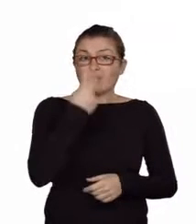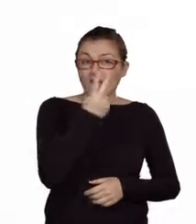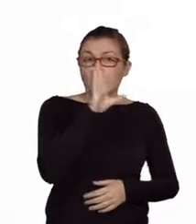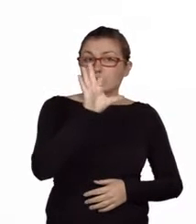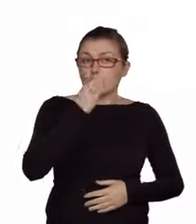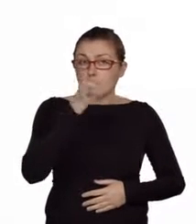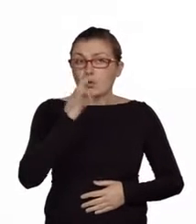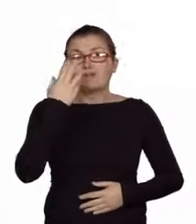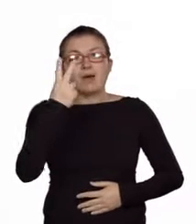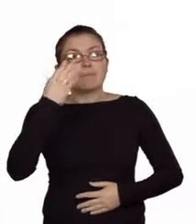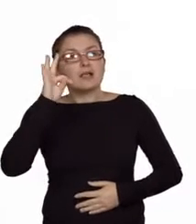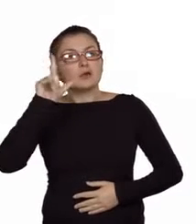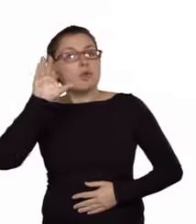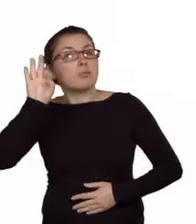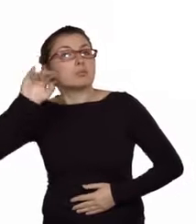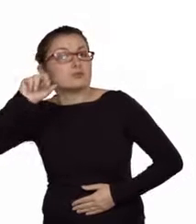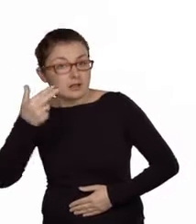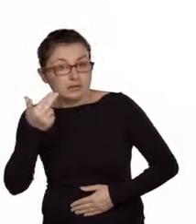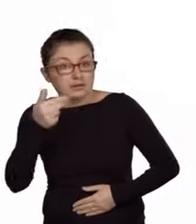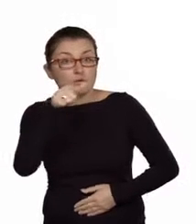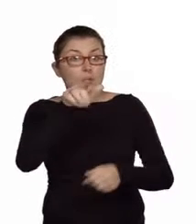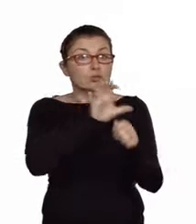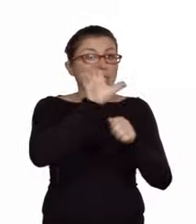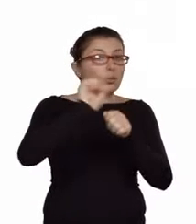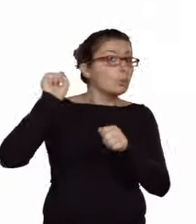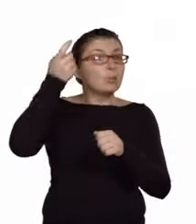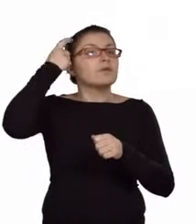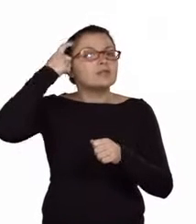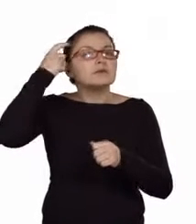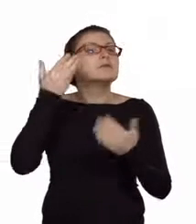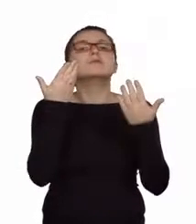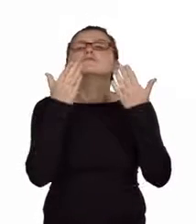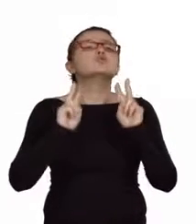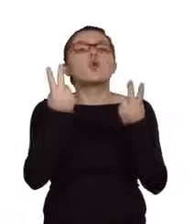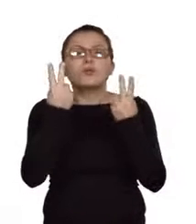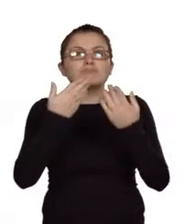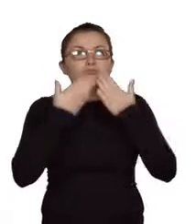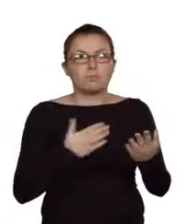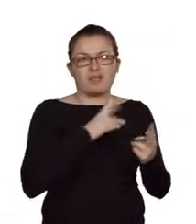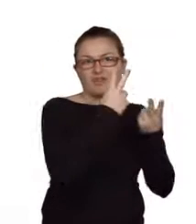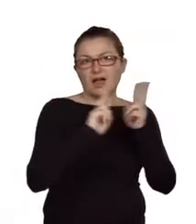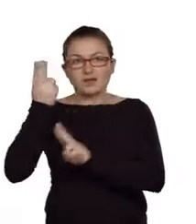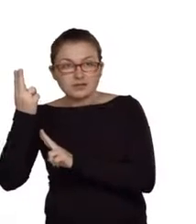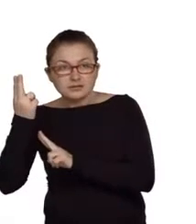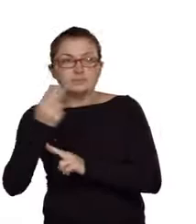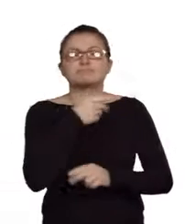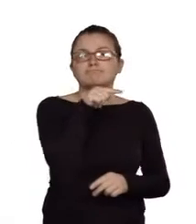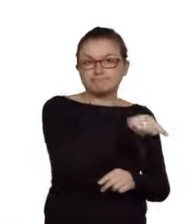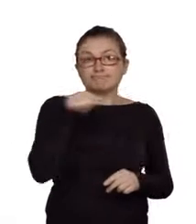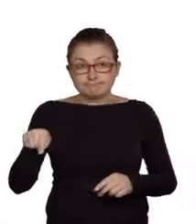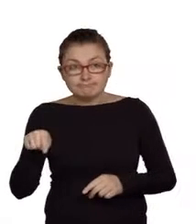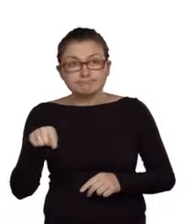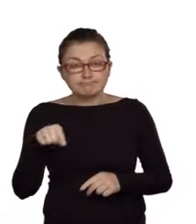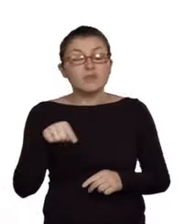powstaje jako główny produkt w dwóch odrębnych reakcjach z użyciem dwóch różnych węglowodorów. Jednej